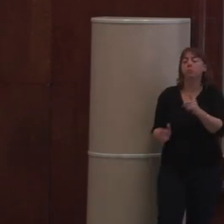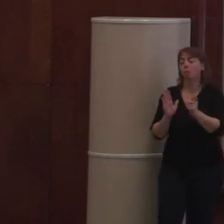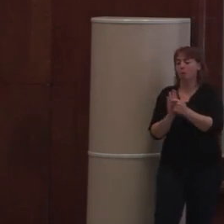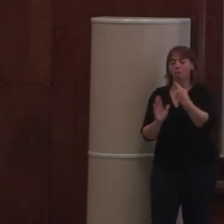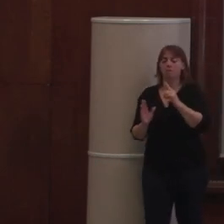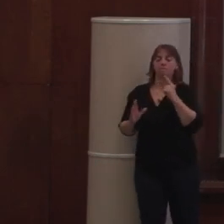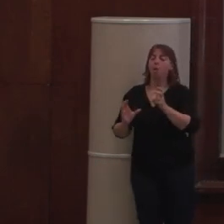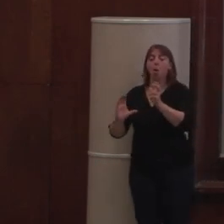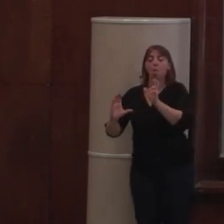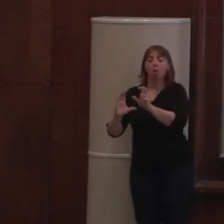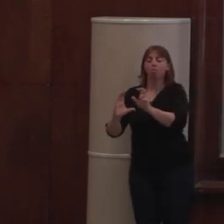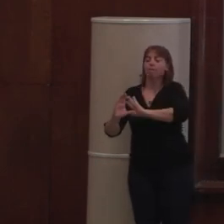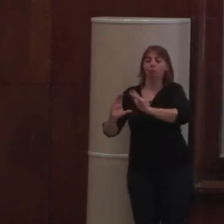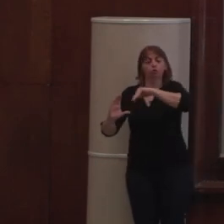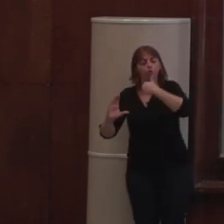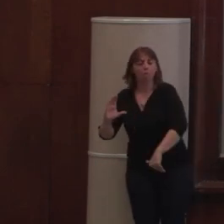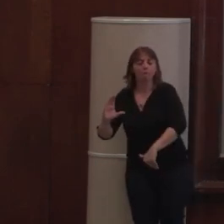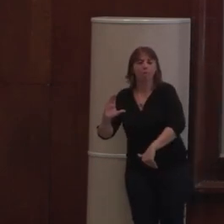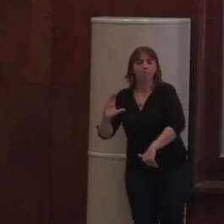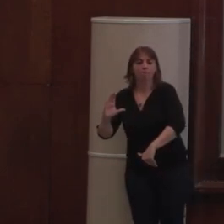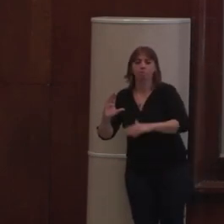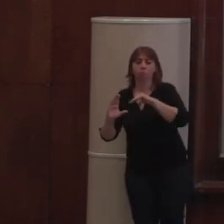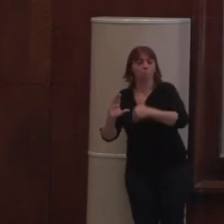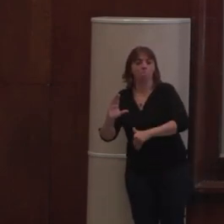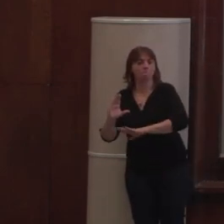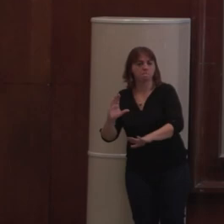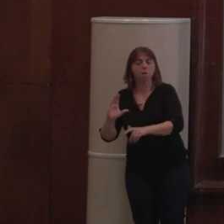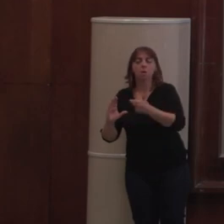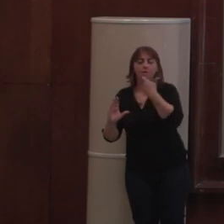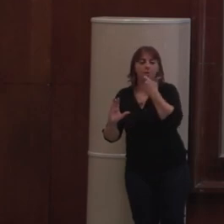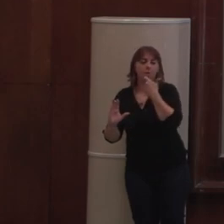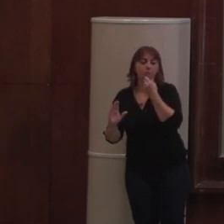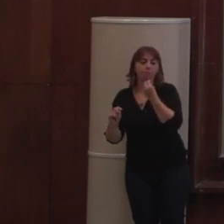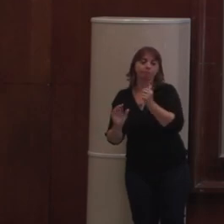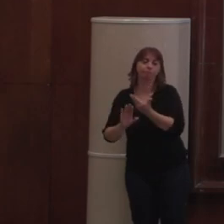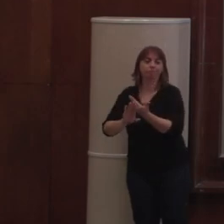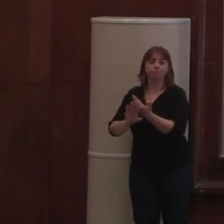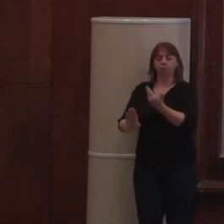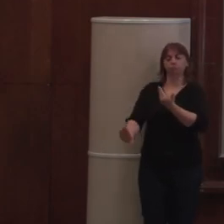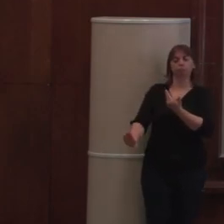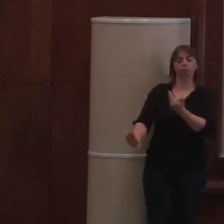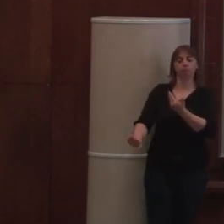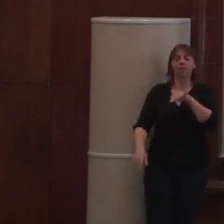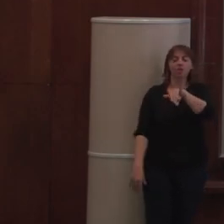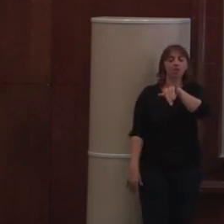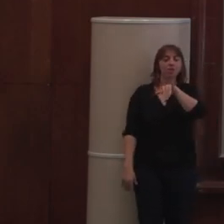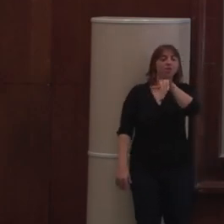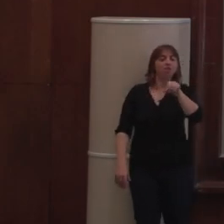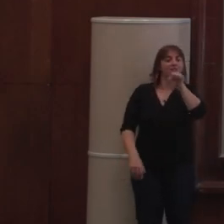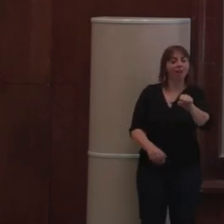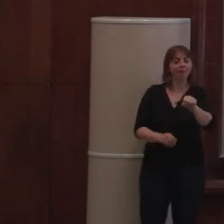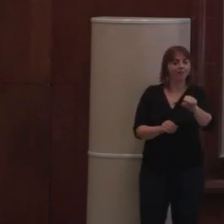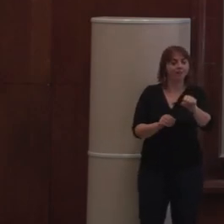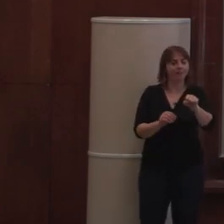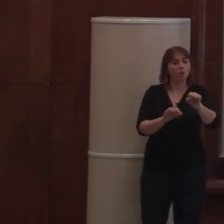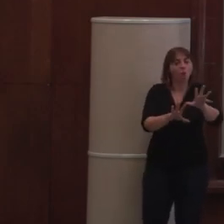on arrête tout ça, et on va essayer de gérer de façon très, très... on va dire cadrée le JavaScript dans notre outil. Et